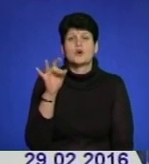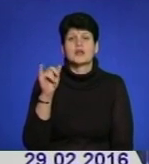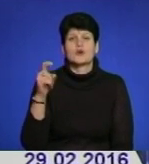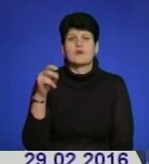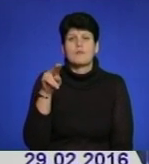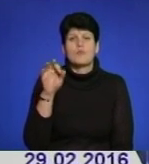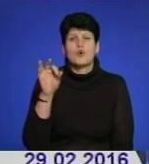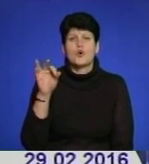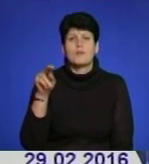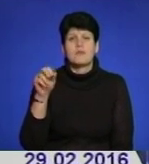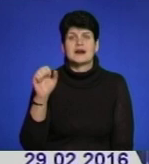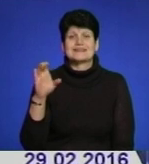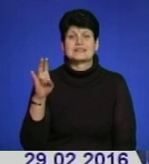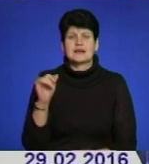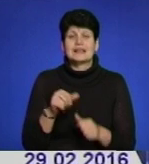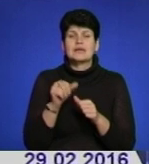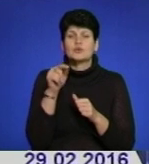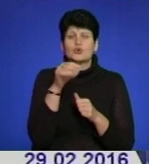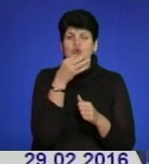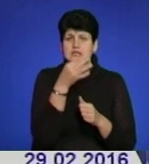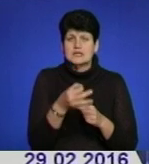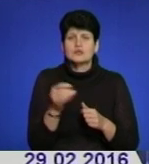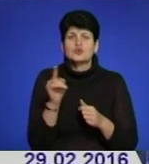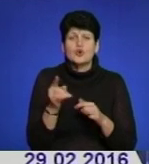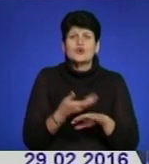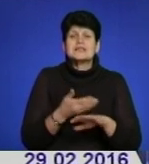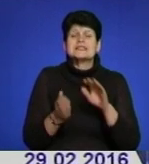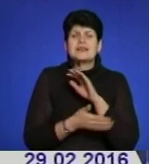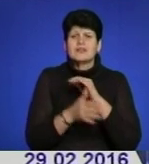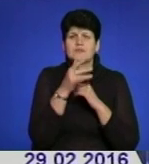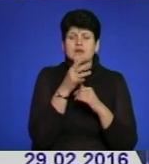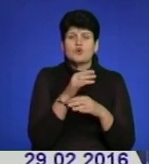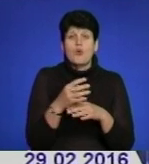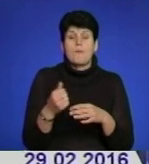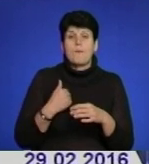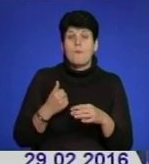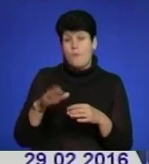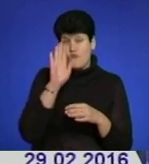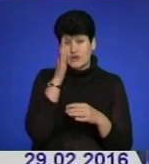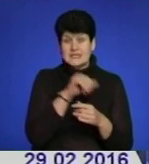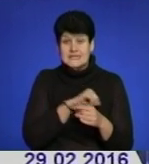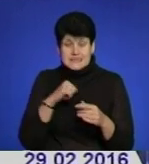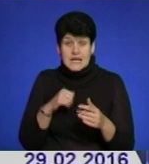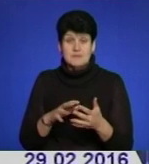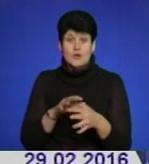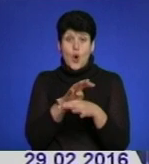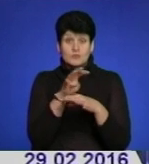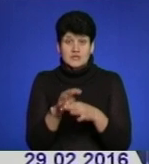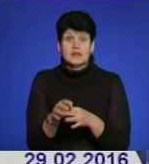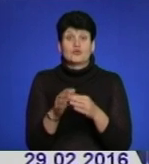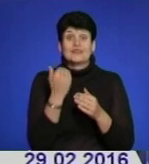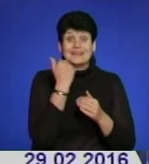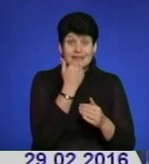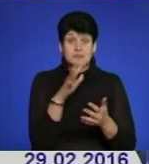Попаса. Окрім того, хочу акцентувати увагу на тому, що останнім часом бойовики самі обстрілюють захоплені ними ж населені